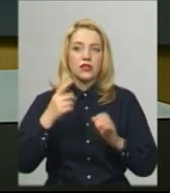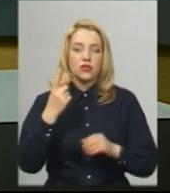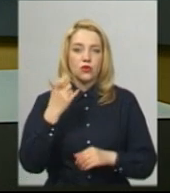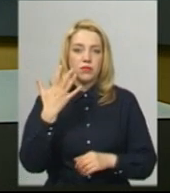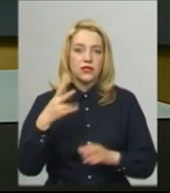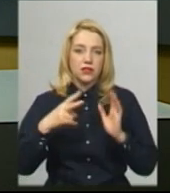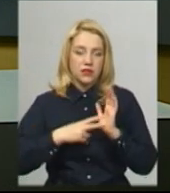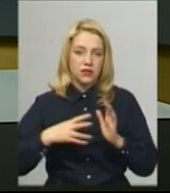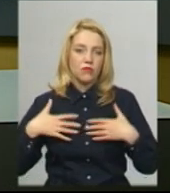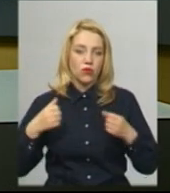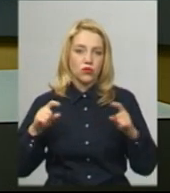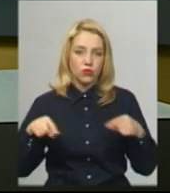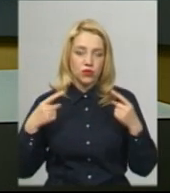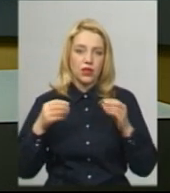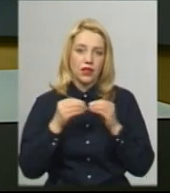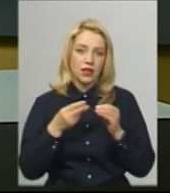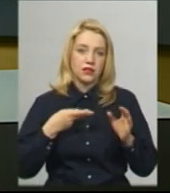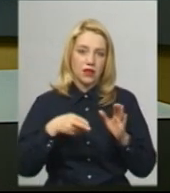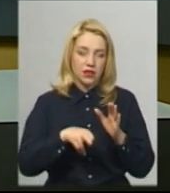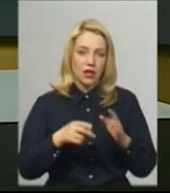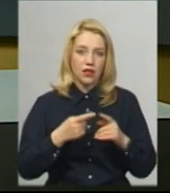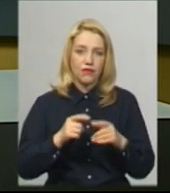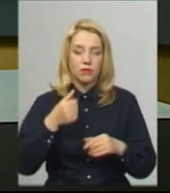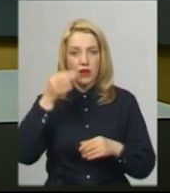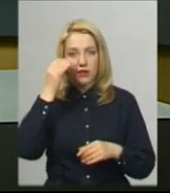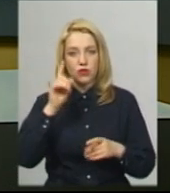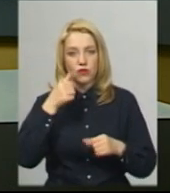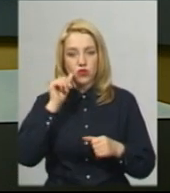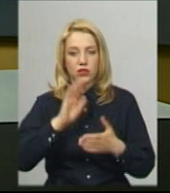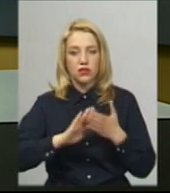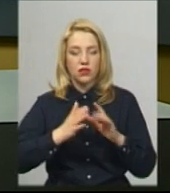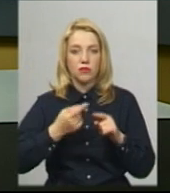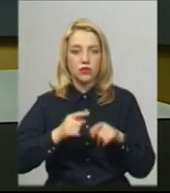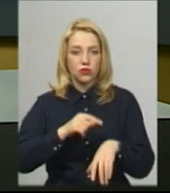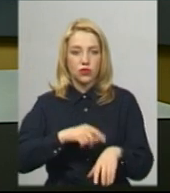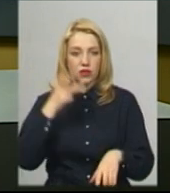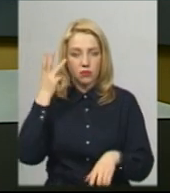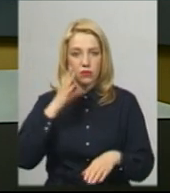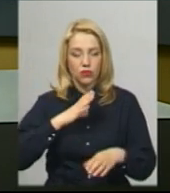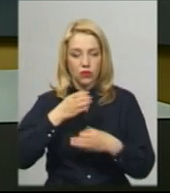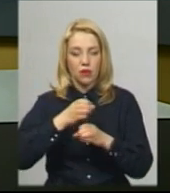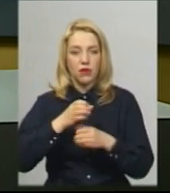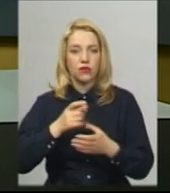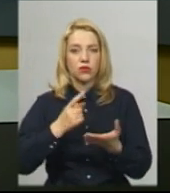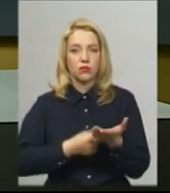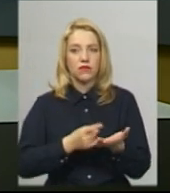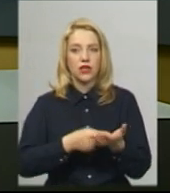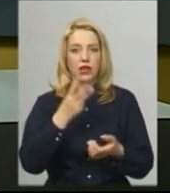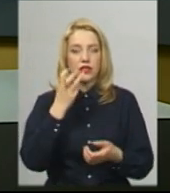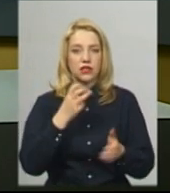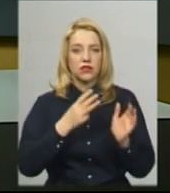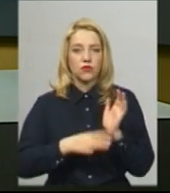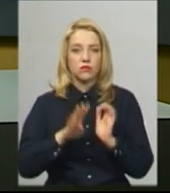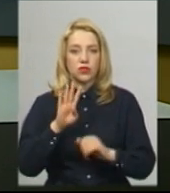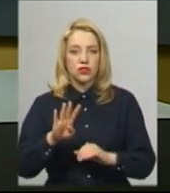одужало 10 летальних випадків. Нагадаю, вчора, станом на цю годину, на Хмельниччині було лабораторно підтверджено 384